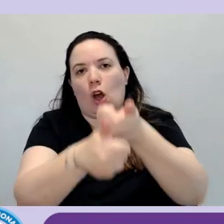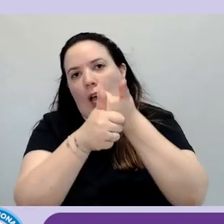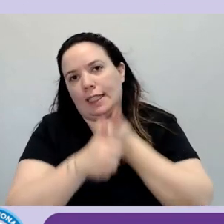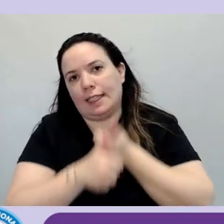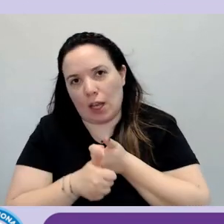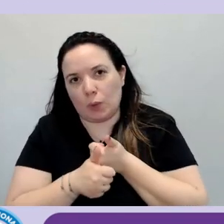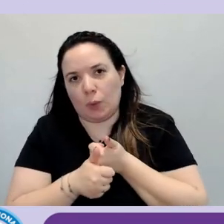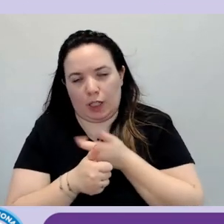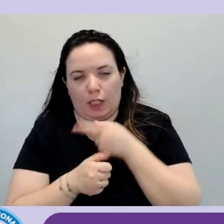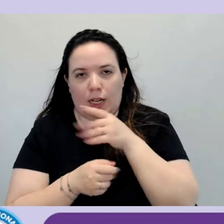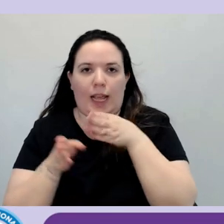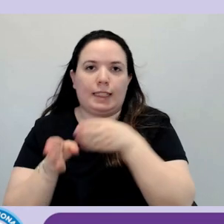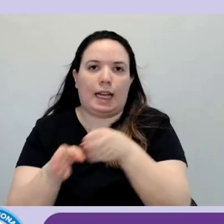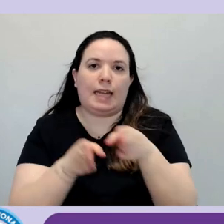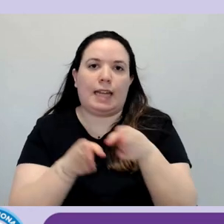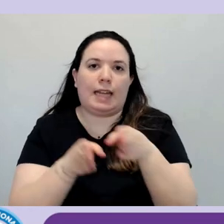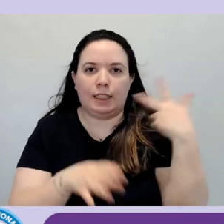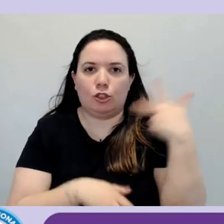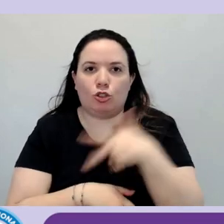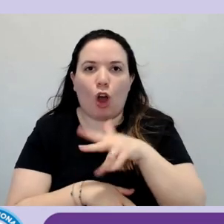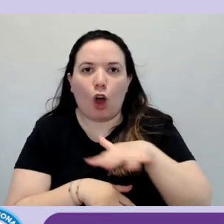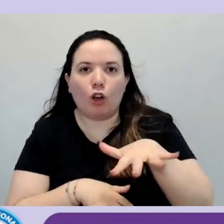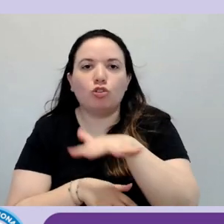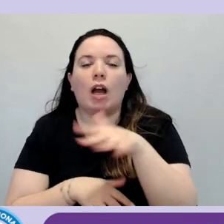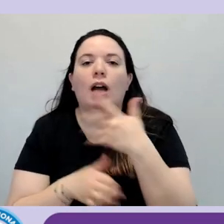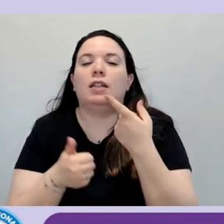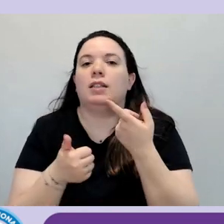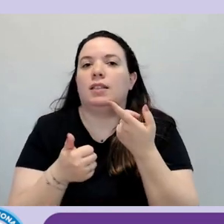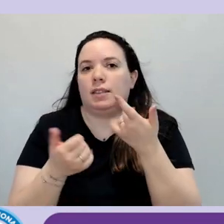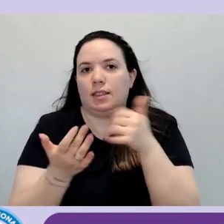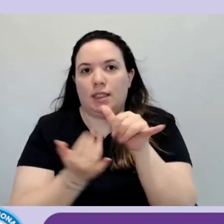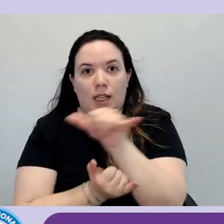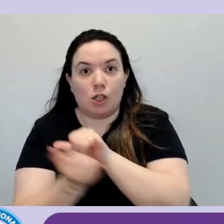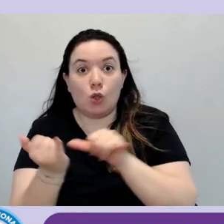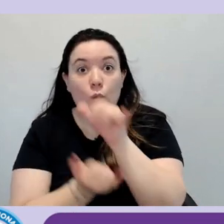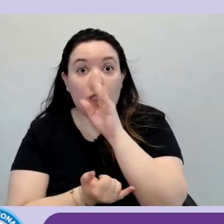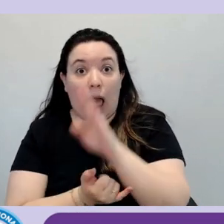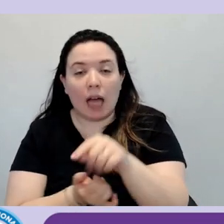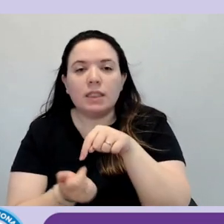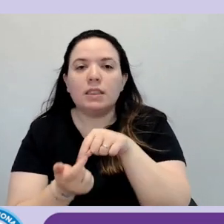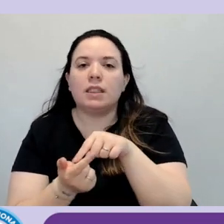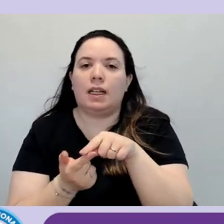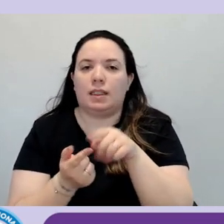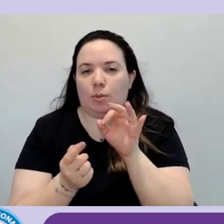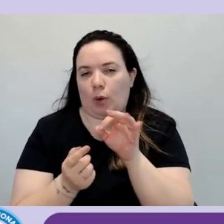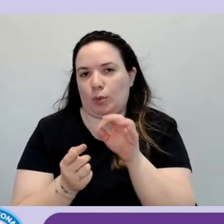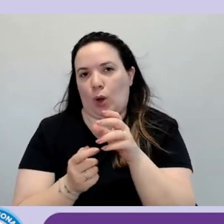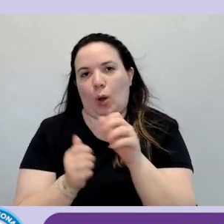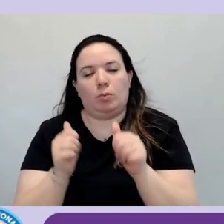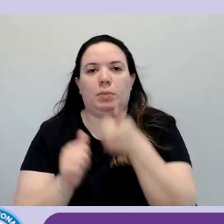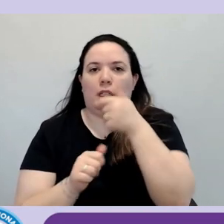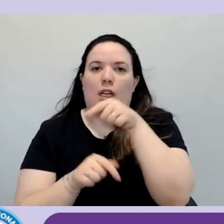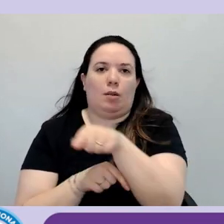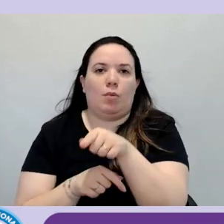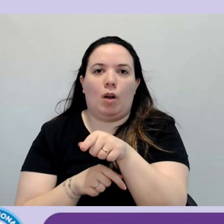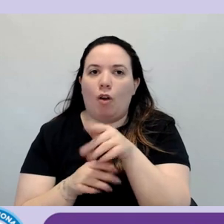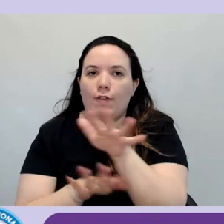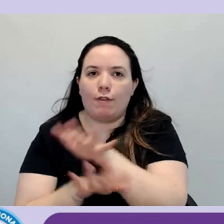a seguirci sui nostri eh canali social attraverso la newsletter che sono i canali principali con cui eh